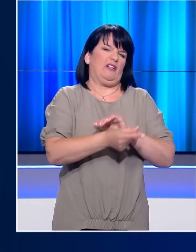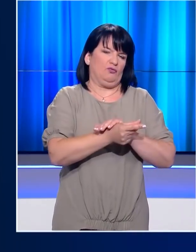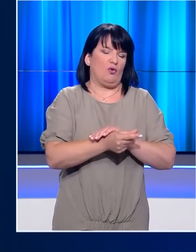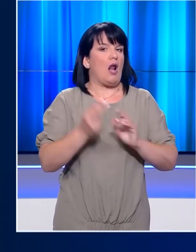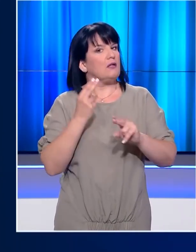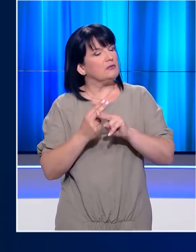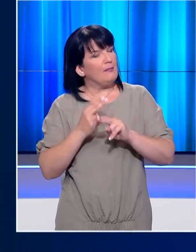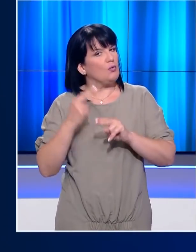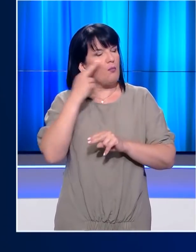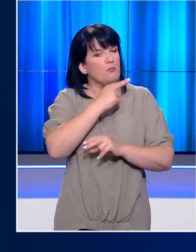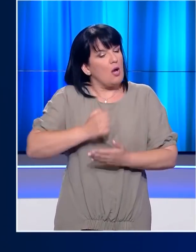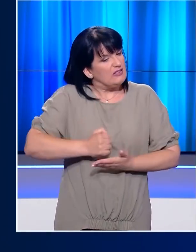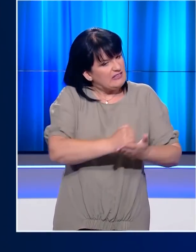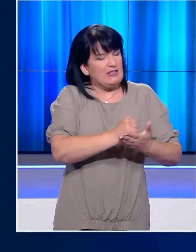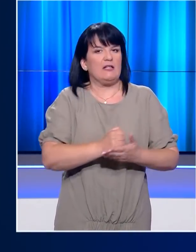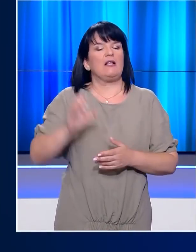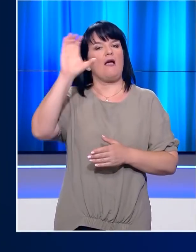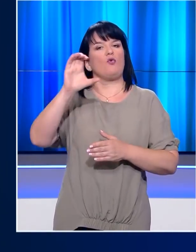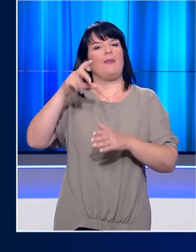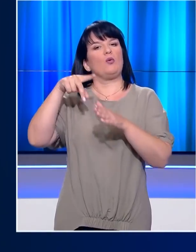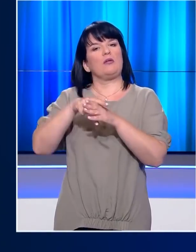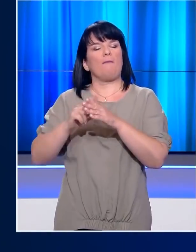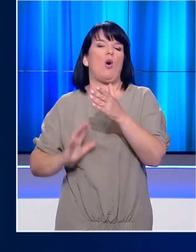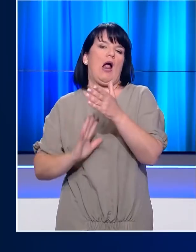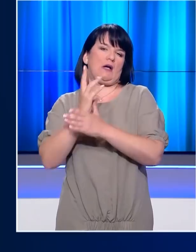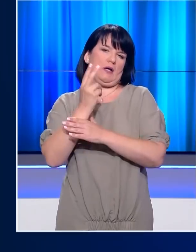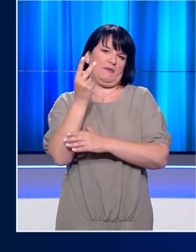να δίνει έμφαση στα μέτρα στήριξης αλλά και στο Ευρωπαϊκό Ταμείο Ανάκαμψης.